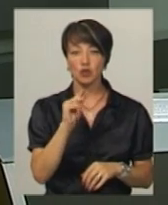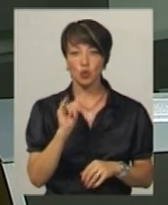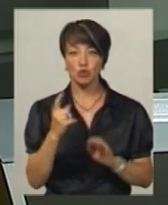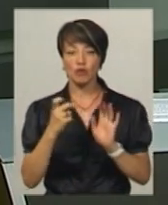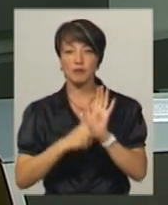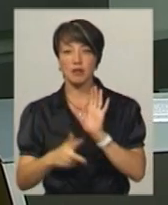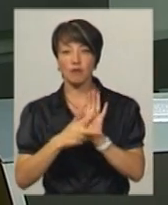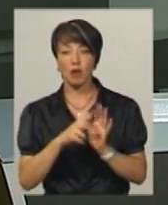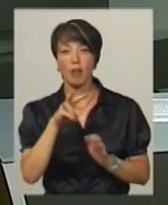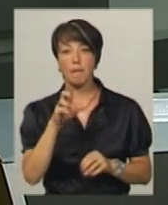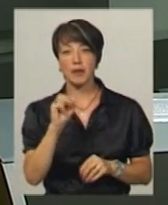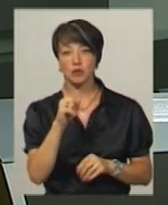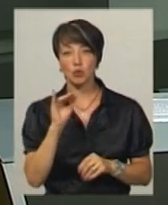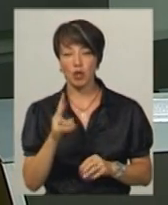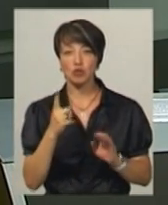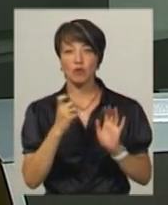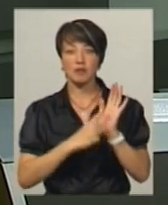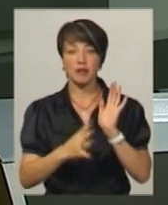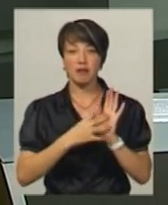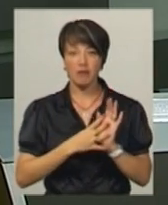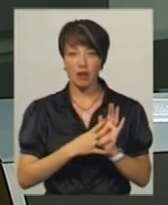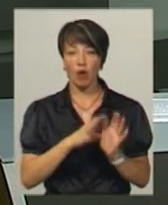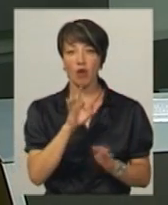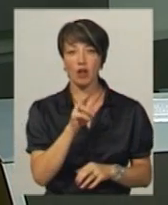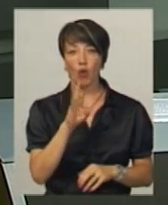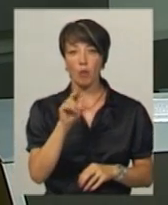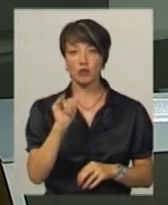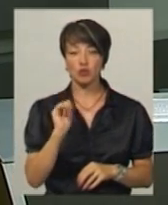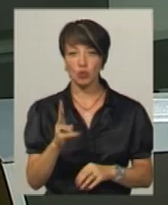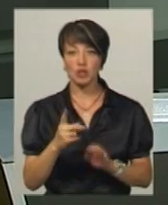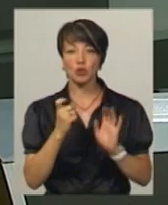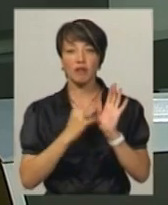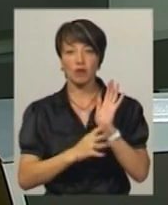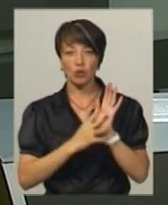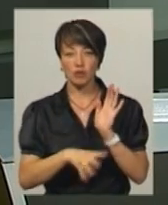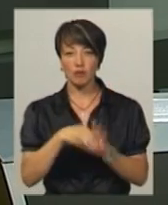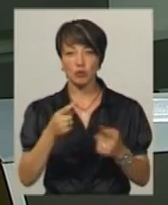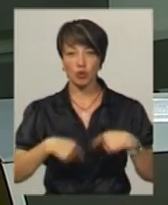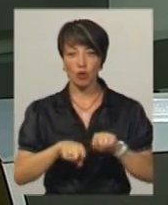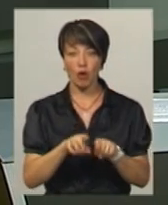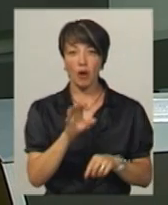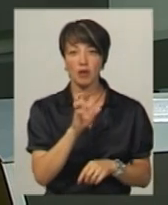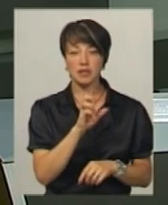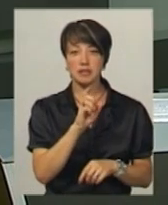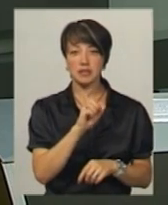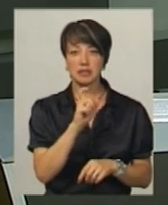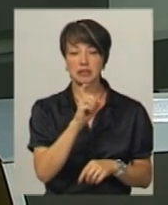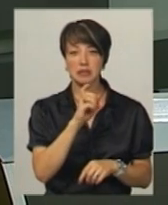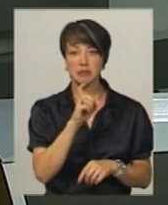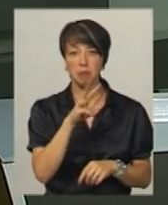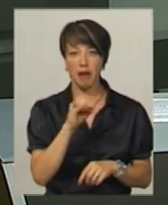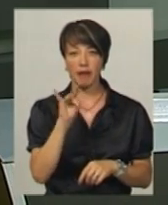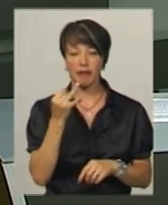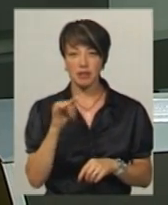у 188-му – Сергій Лабазюк, у 189-му – Олена Копанчук, 190-й виборчий округ – Олексій Змиренецький,